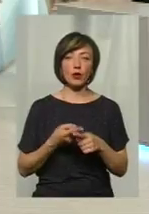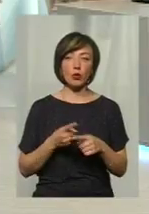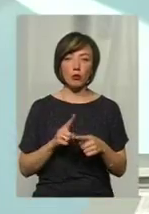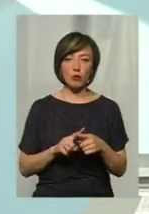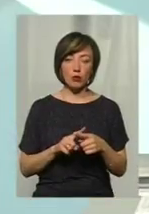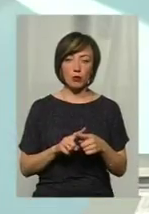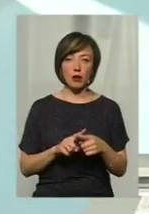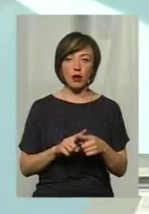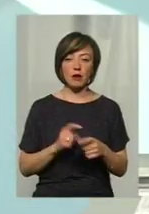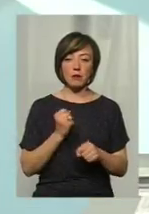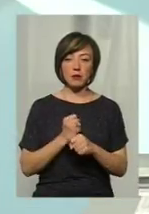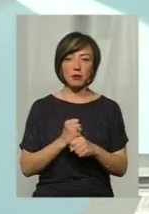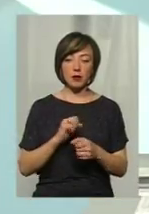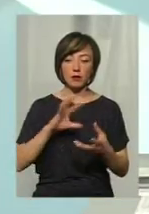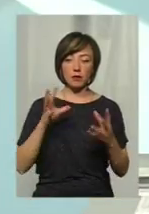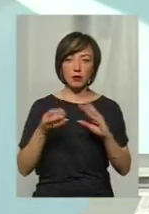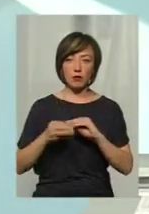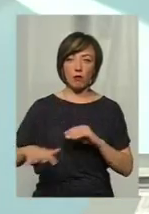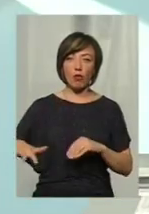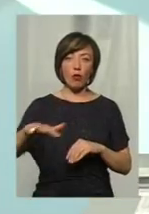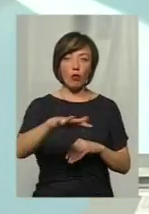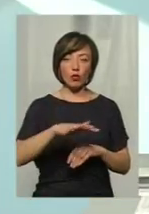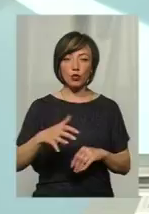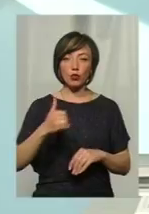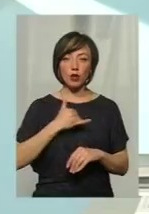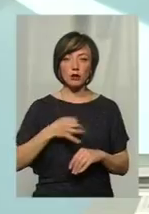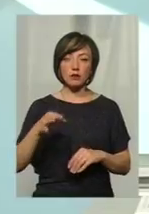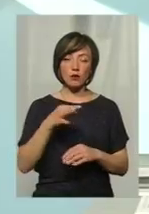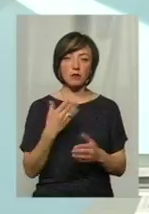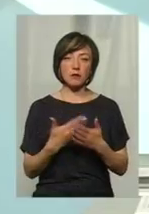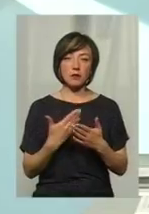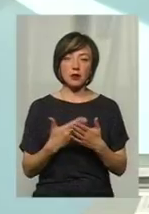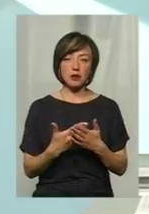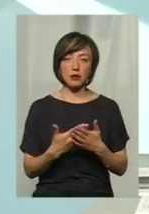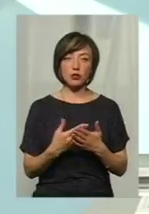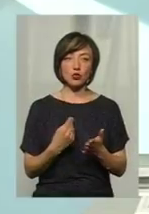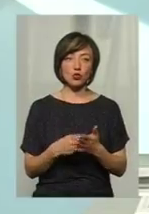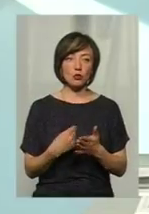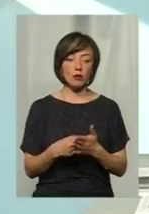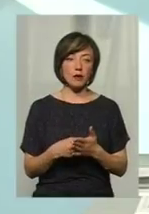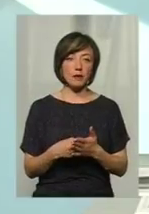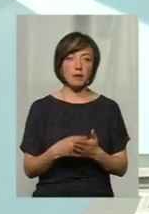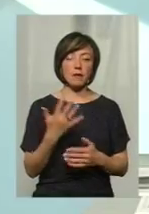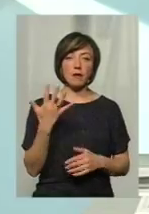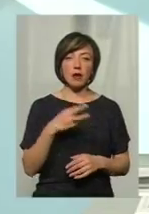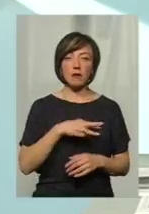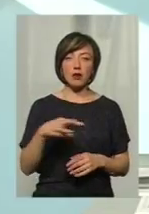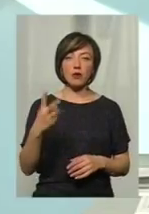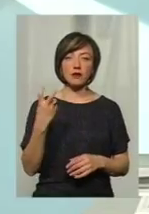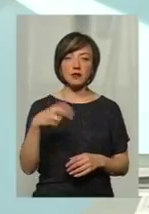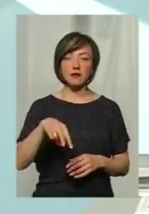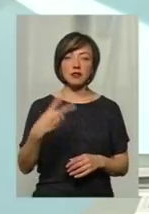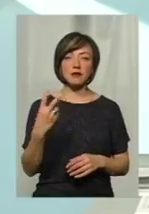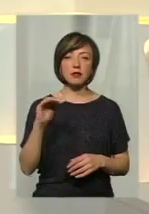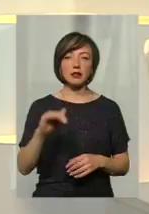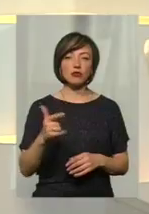Тому, підбивши площі, які в нас є, в нас вийшла сума 5 мільйонів 222